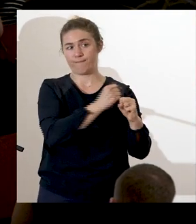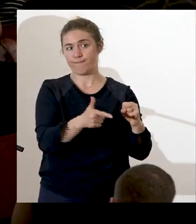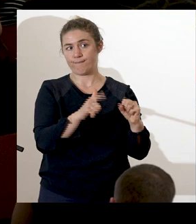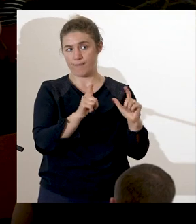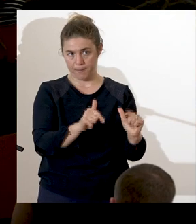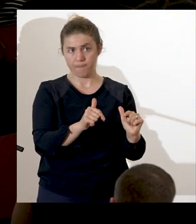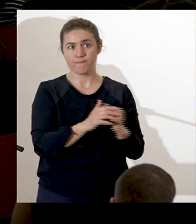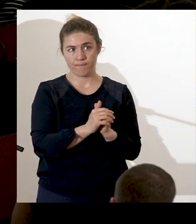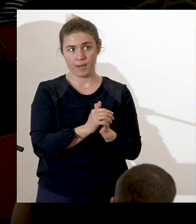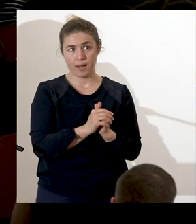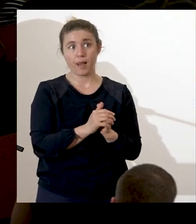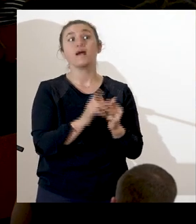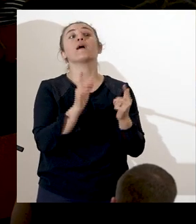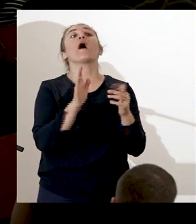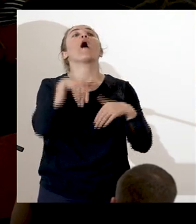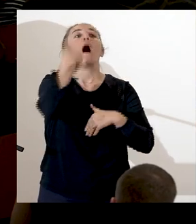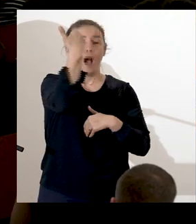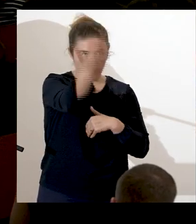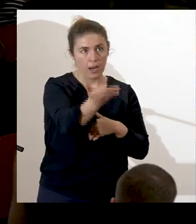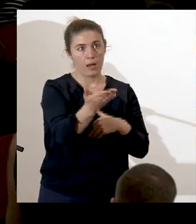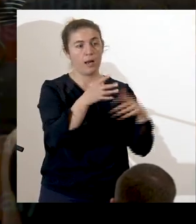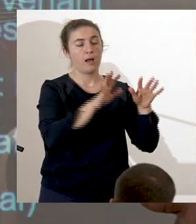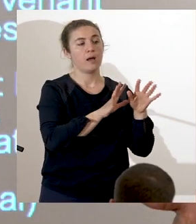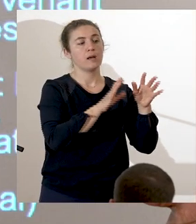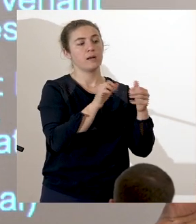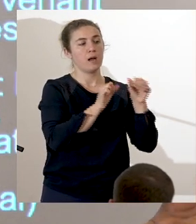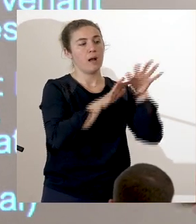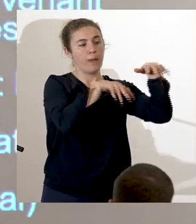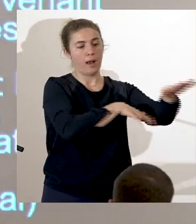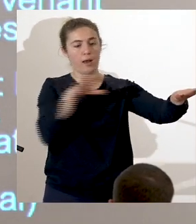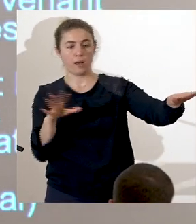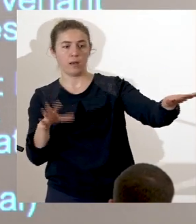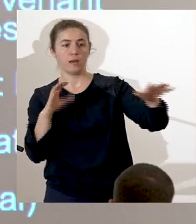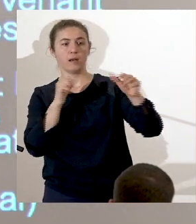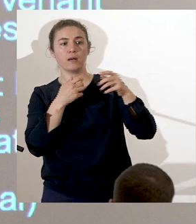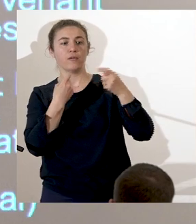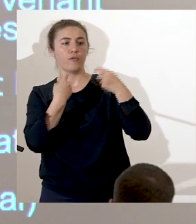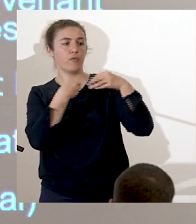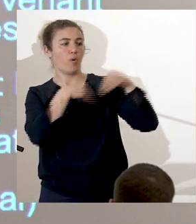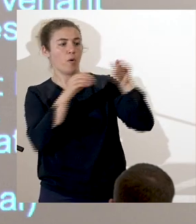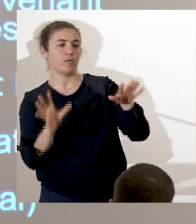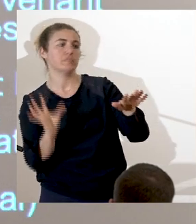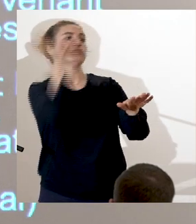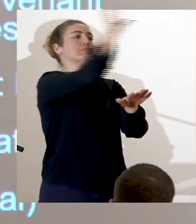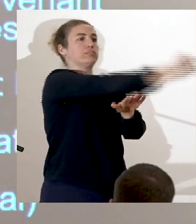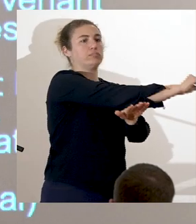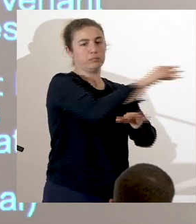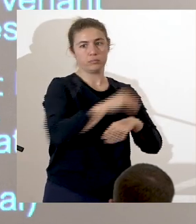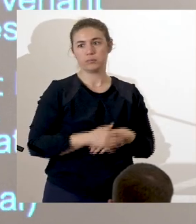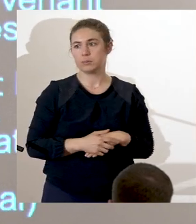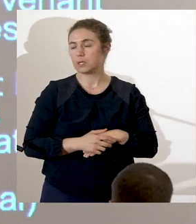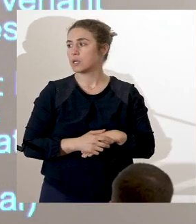la traite transatlantique. Parce qu'il convient de noter surtout qu'avant la traite